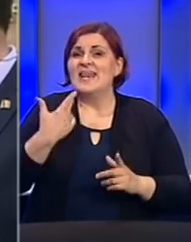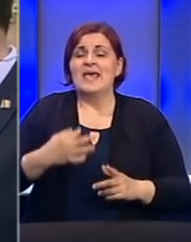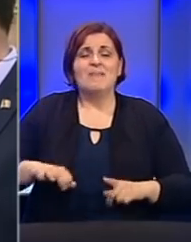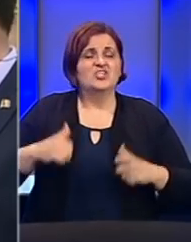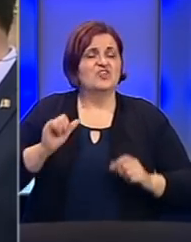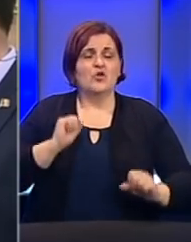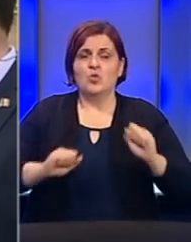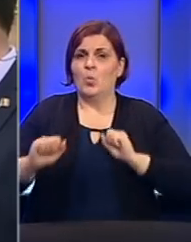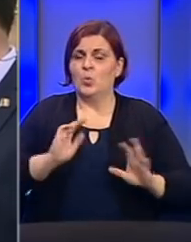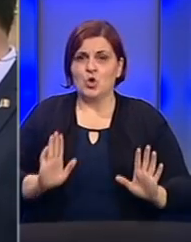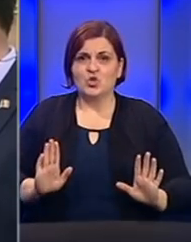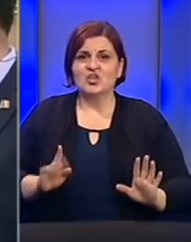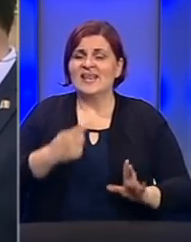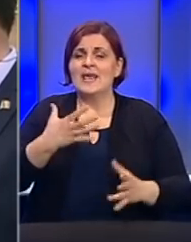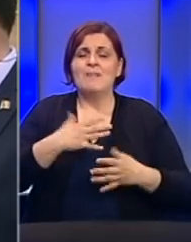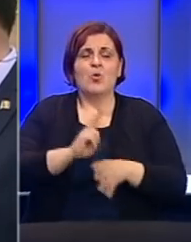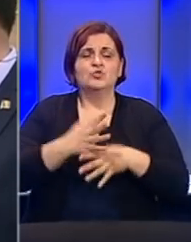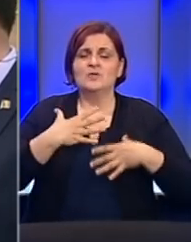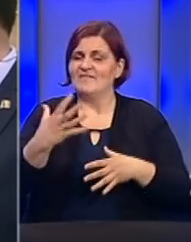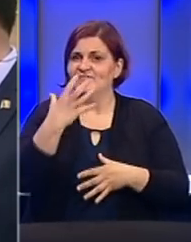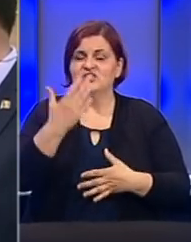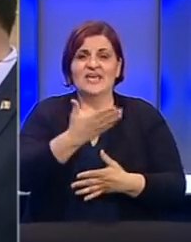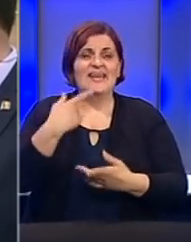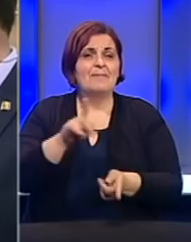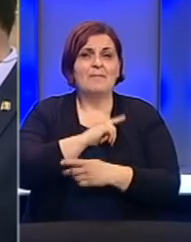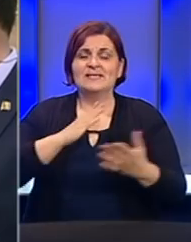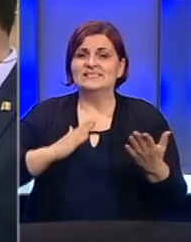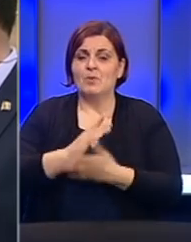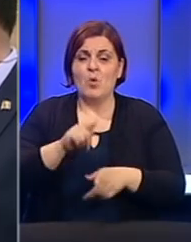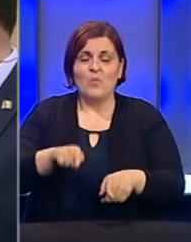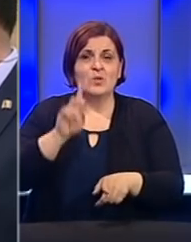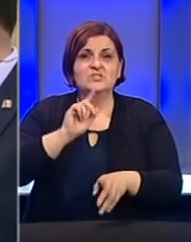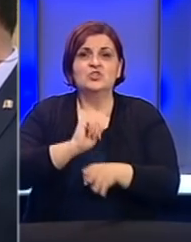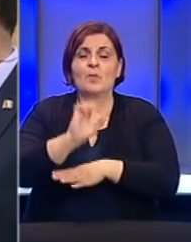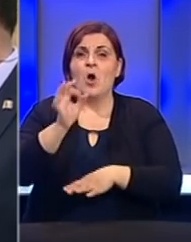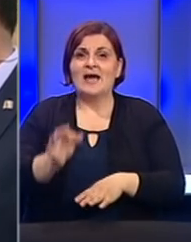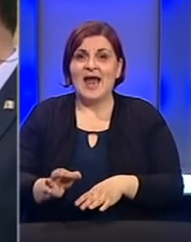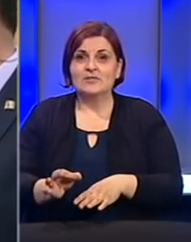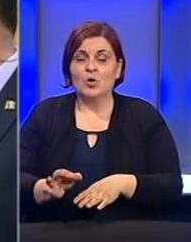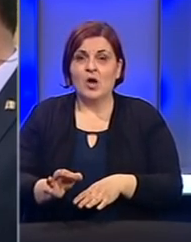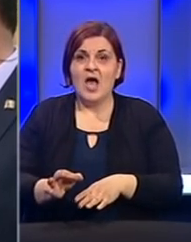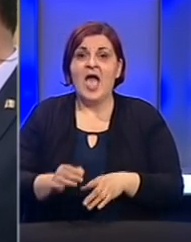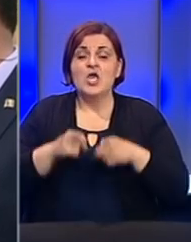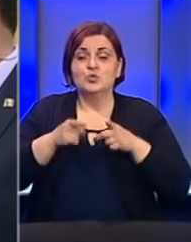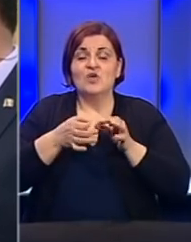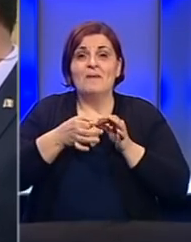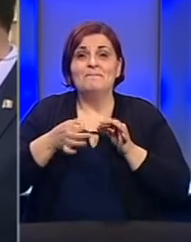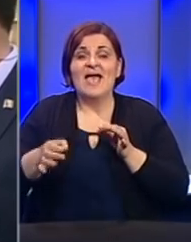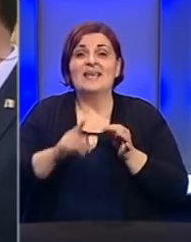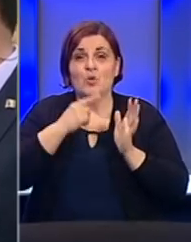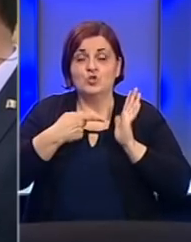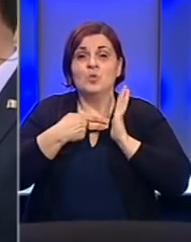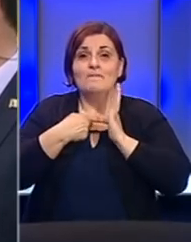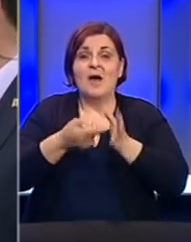ugroženih ljudi, ljudi koji su na respiratorima. Mi nemamo smrtnih slučaje u Zeničko-Dobojskom kantonu. I uz ove mjere koje su